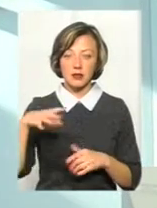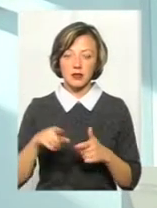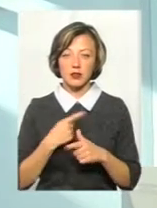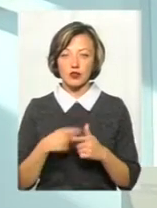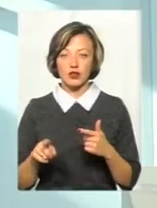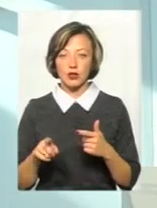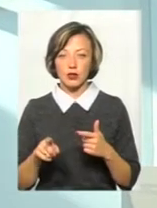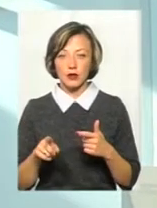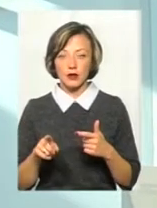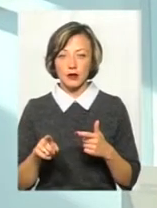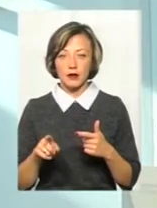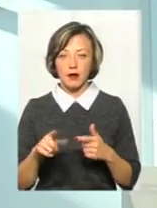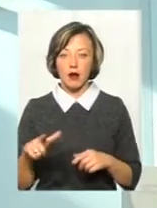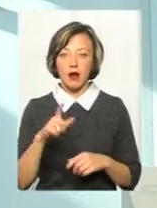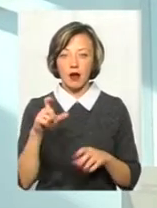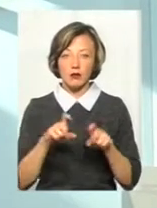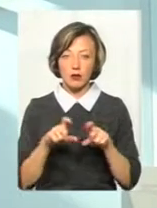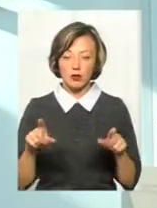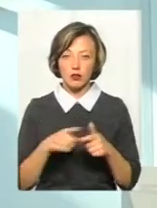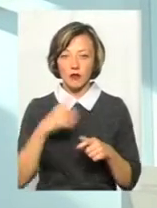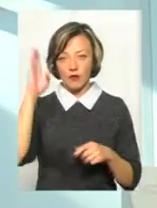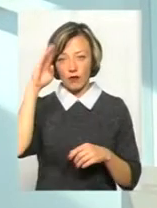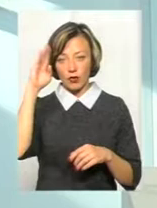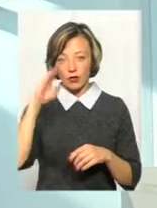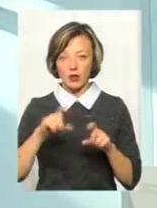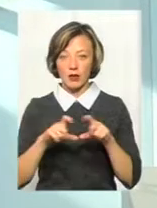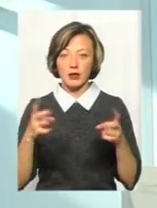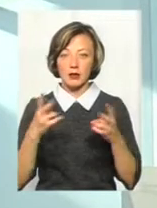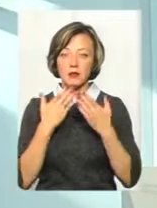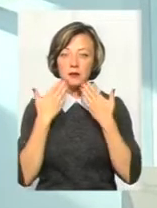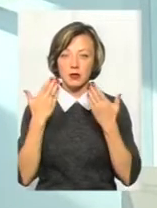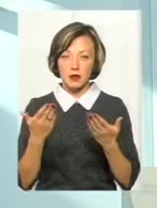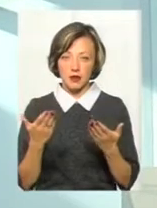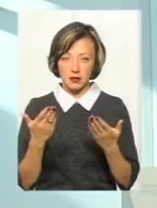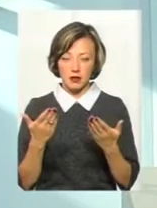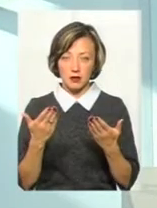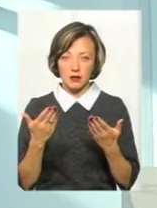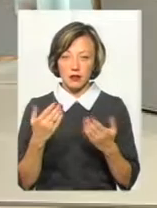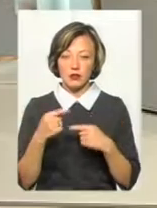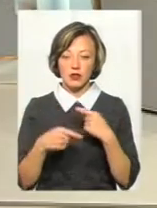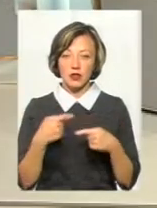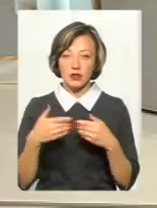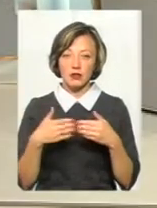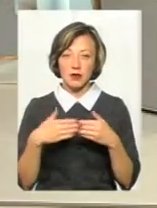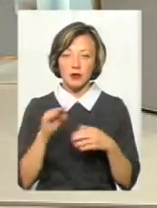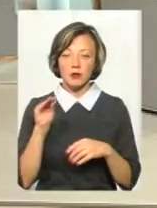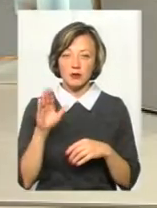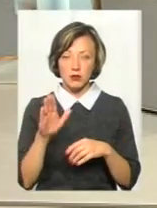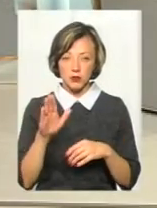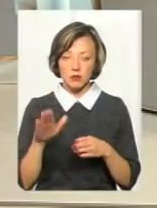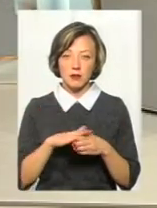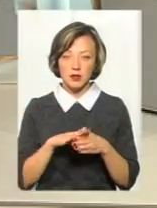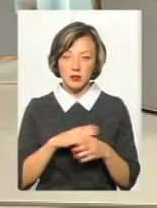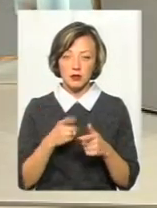газконтори, чи водоканалу. Треба запитати через двері посвідчення, при